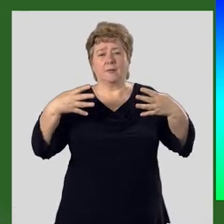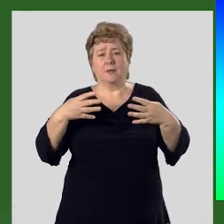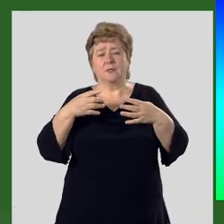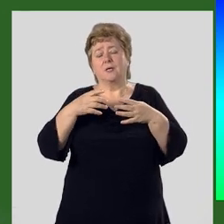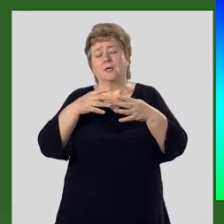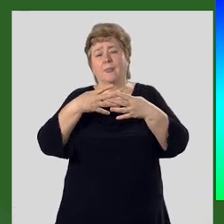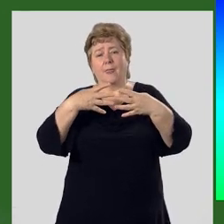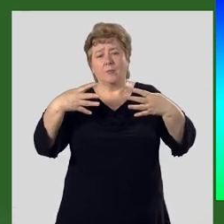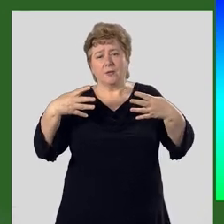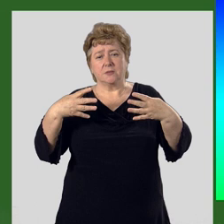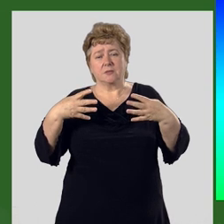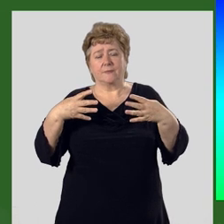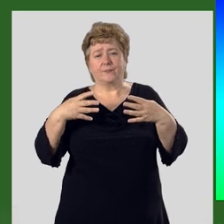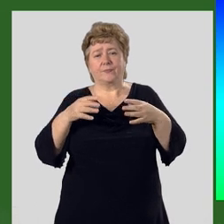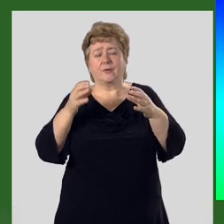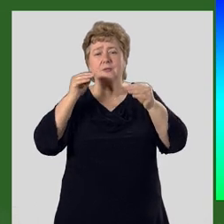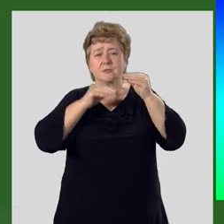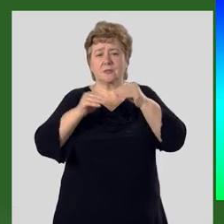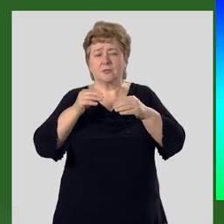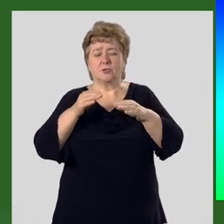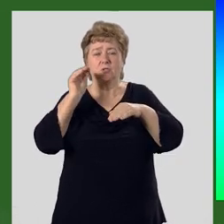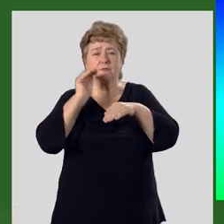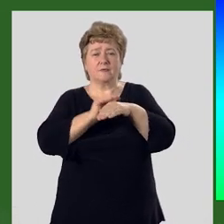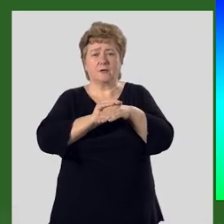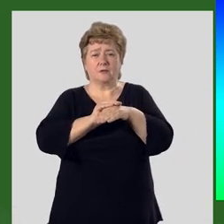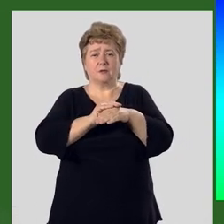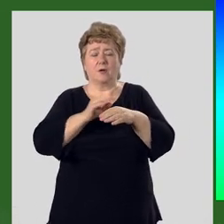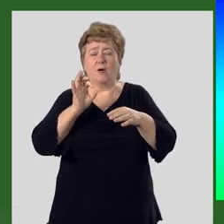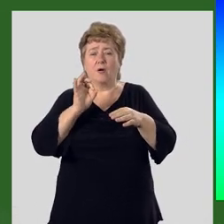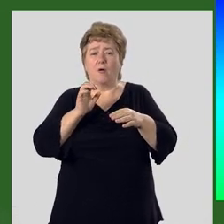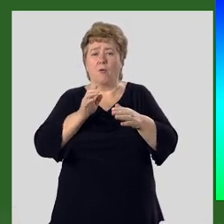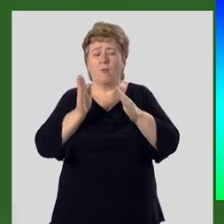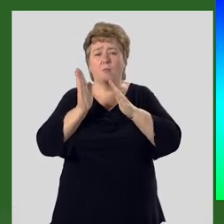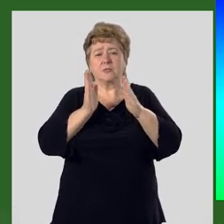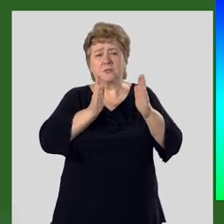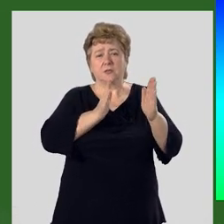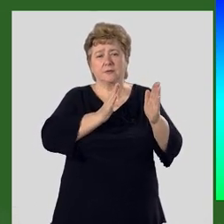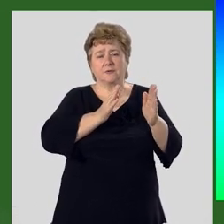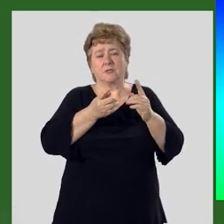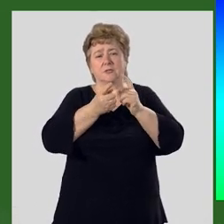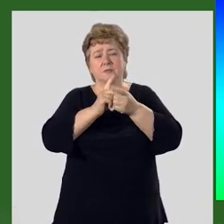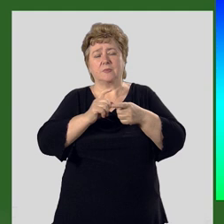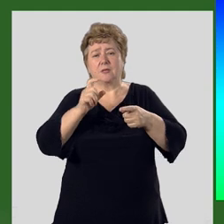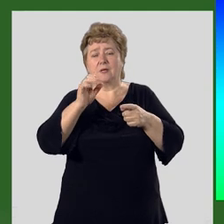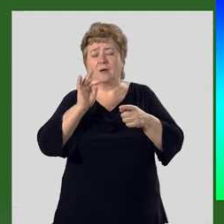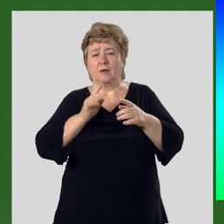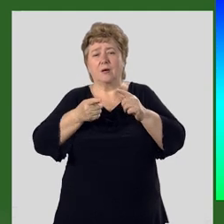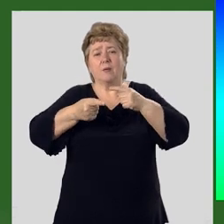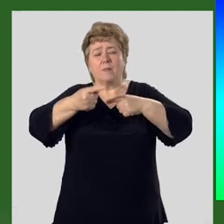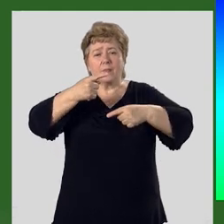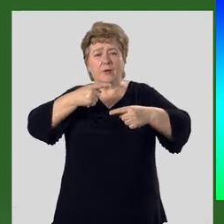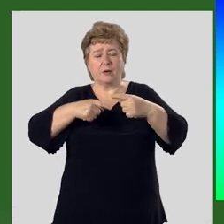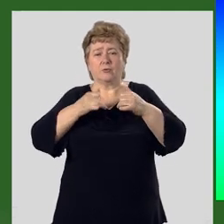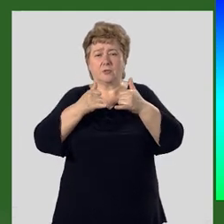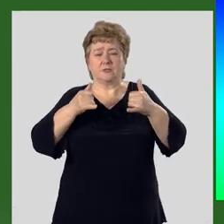Геохронологическая таблица содержит сведения о последовательности смене Р и периодов